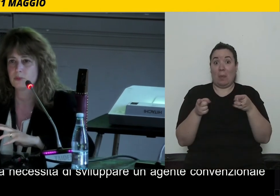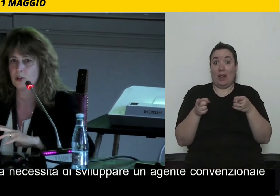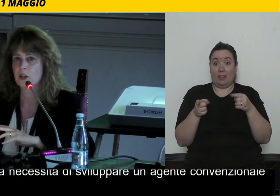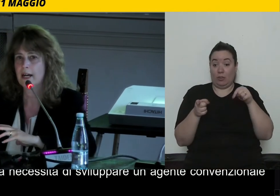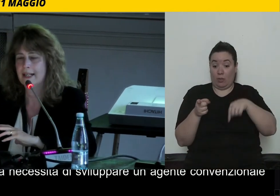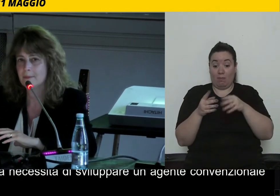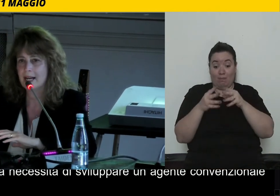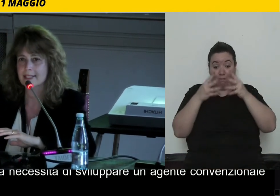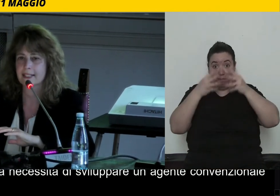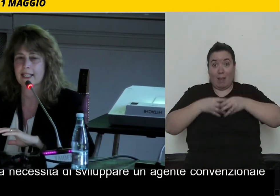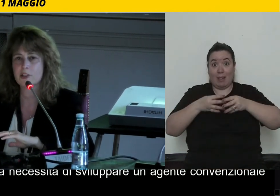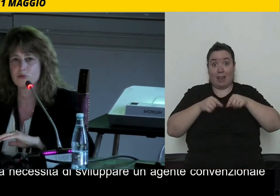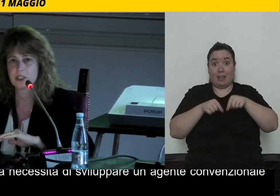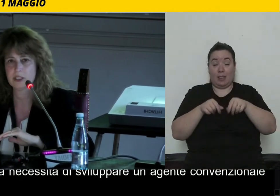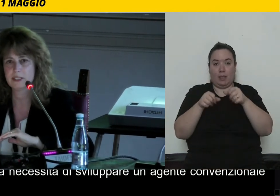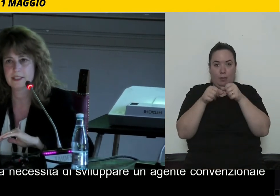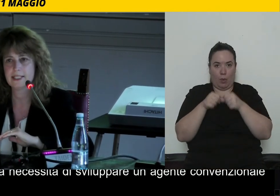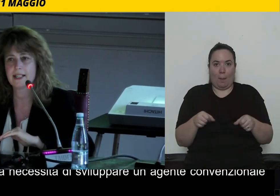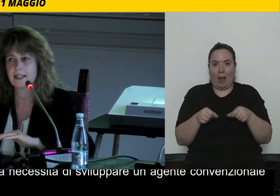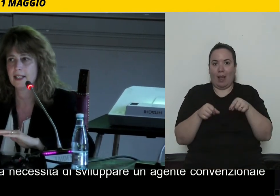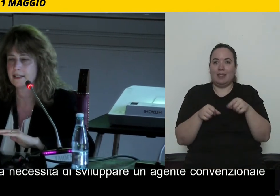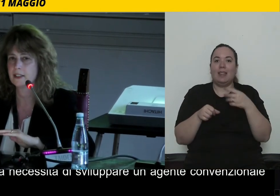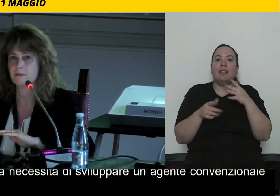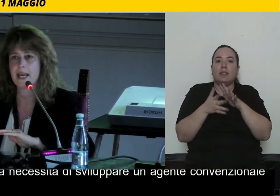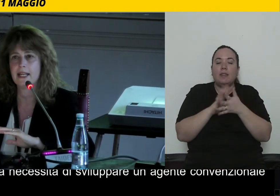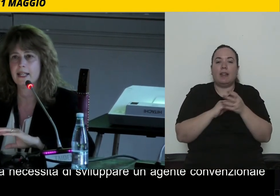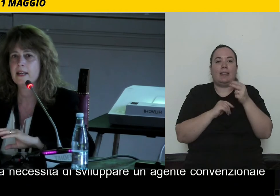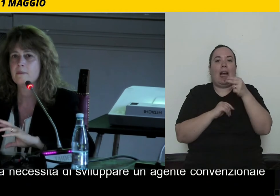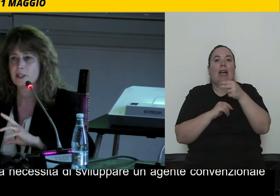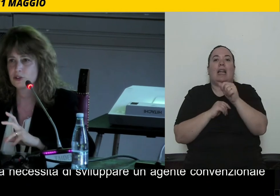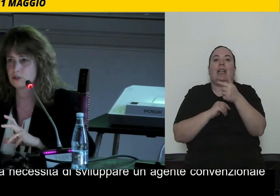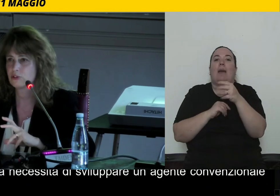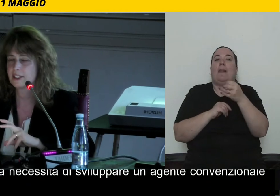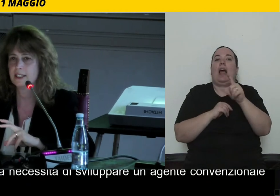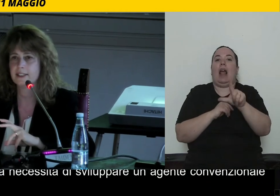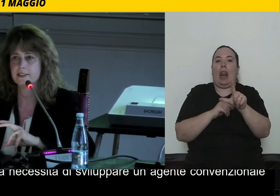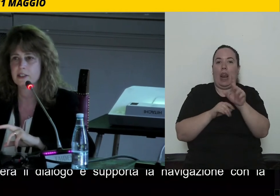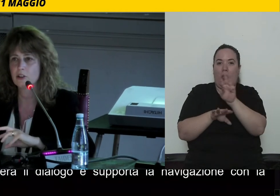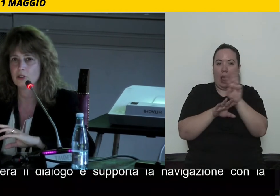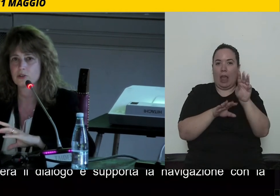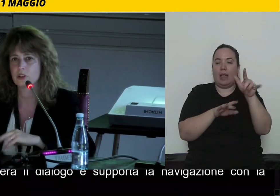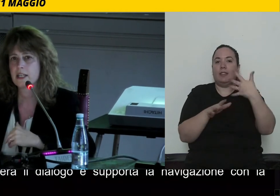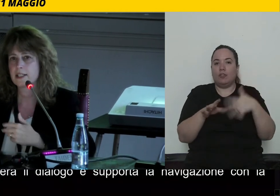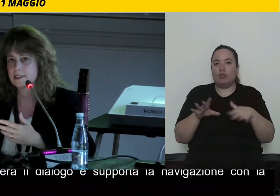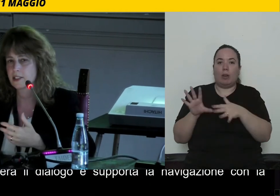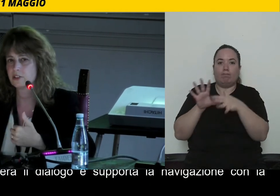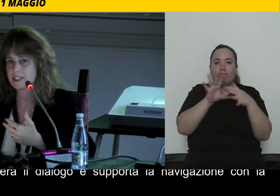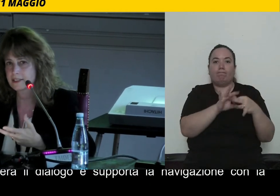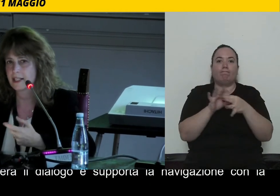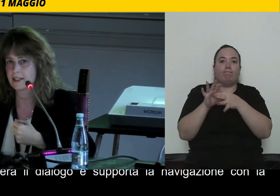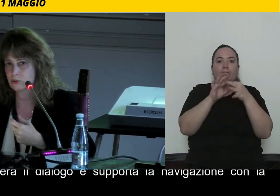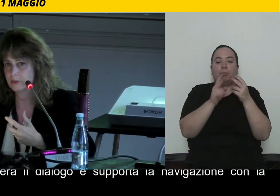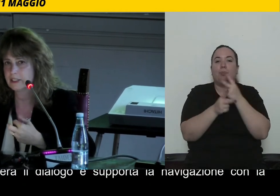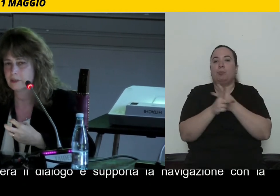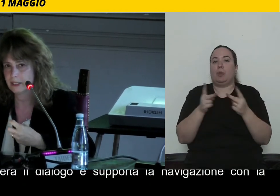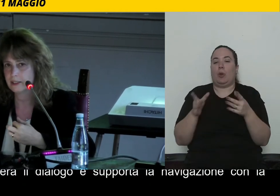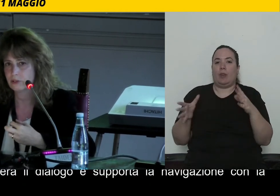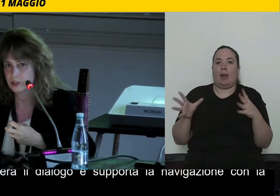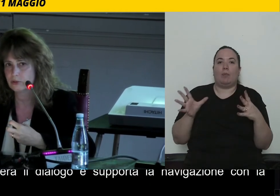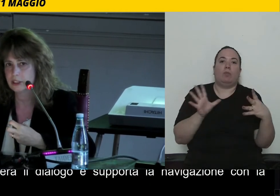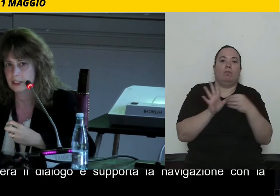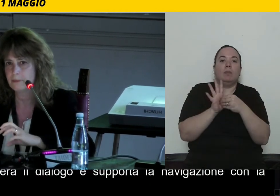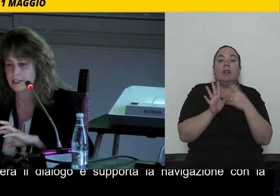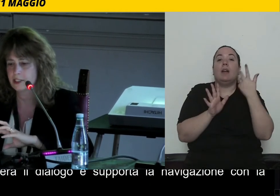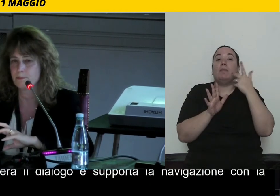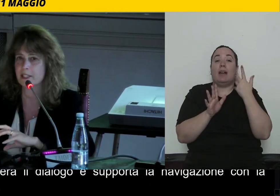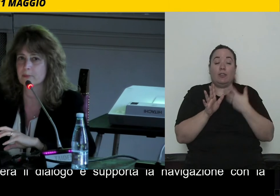meccanismo alla base è l'aggiunta di questi tag nell'HTML, ma ci sono già delle tesi in corso che cercano di estrarre automaticamente i